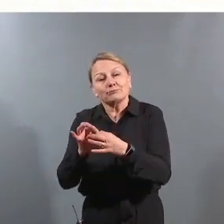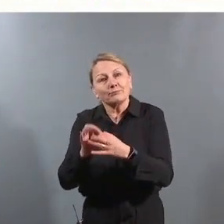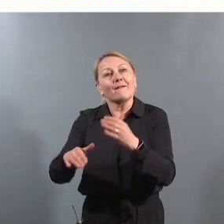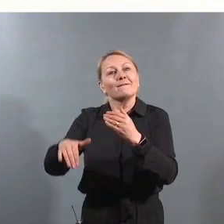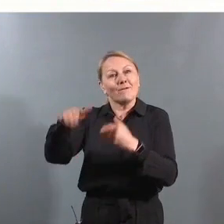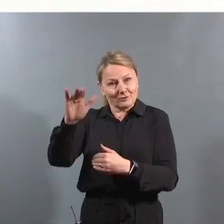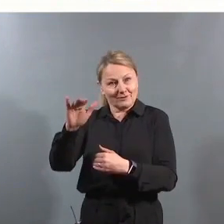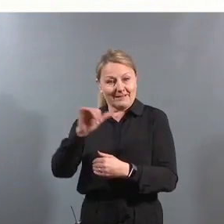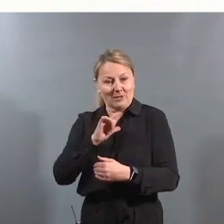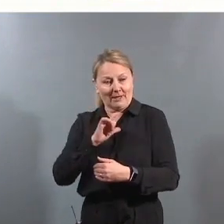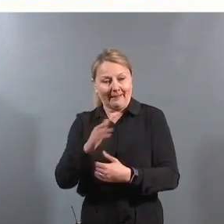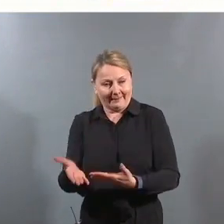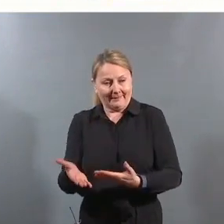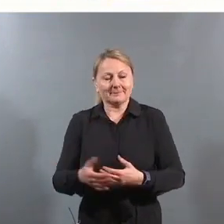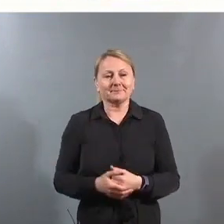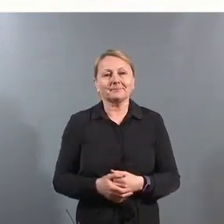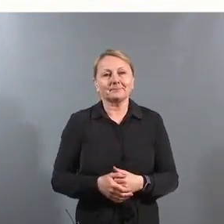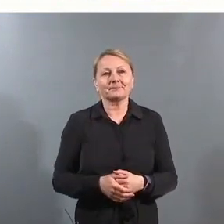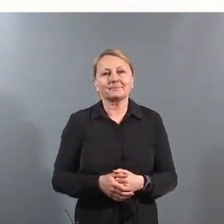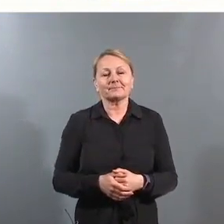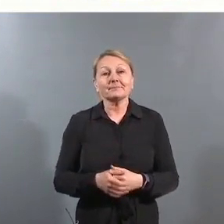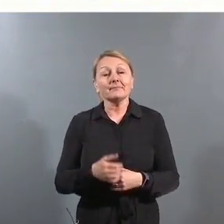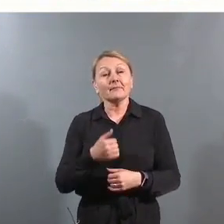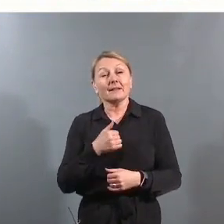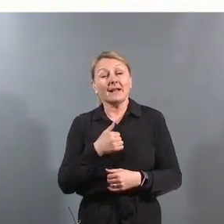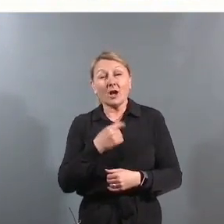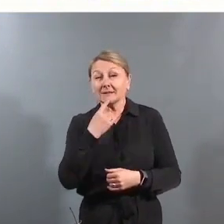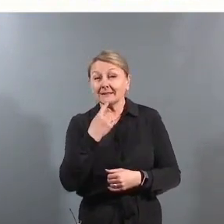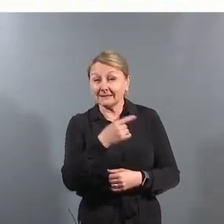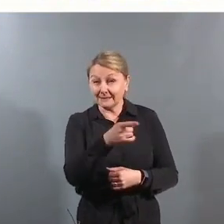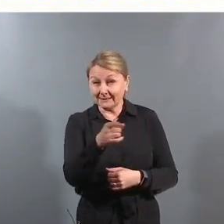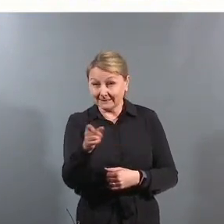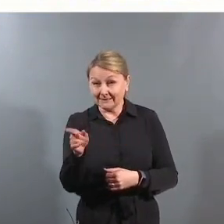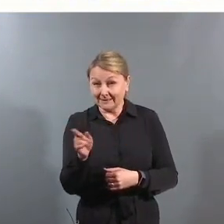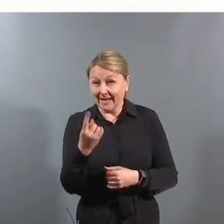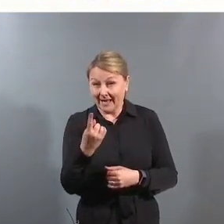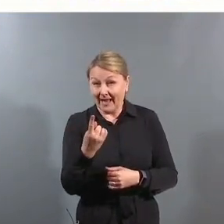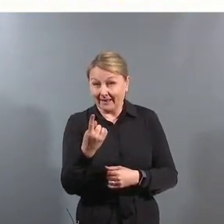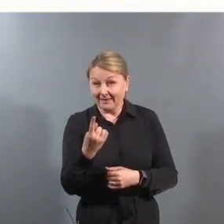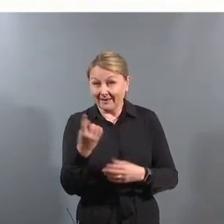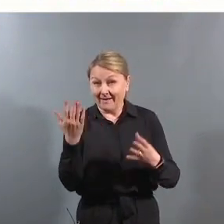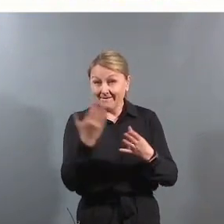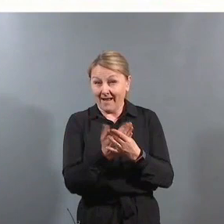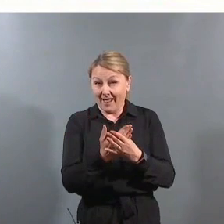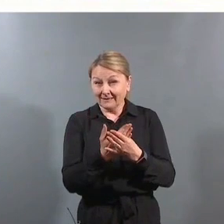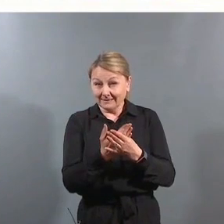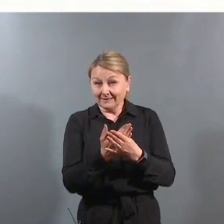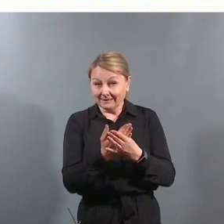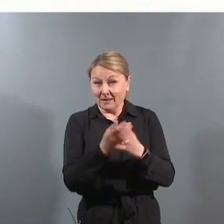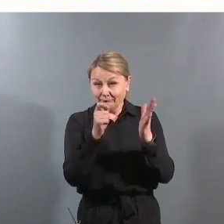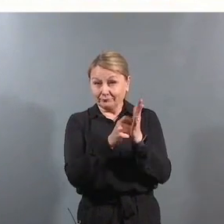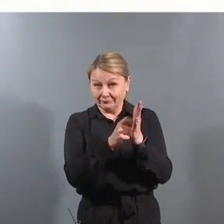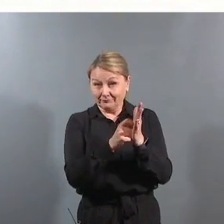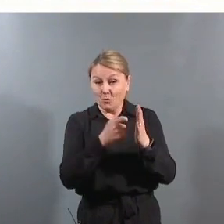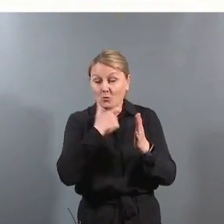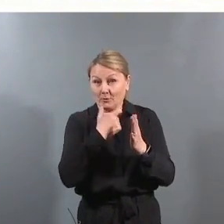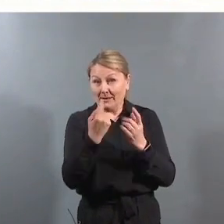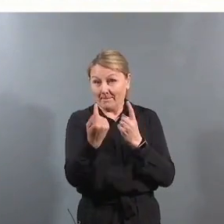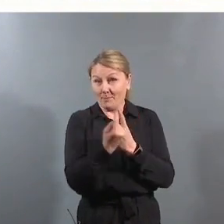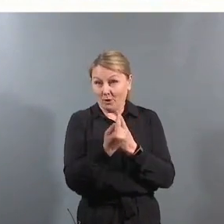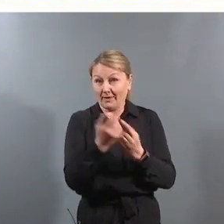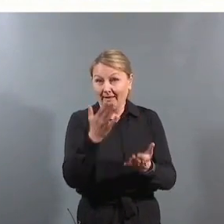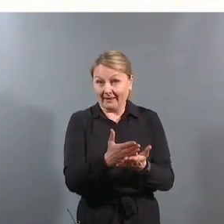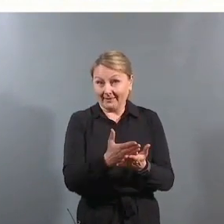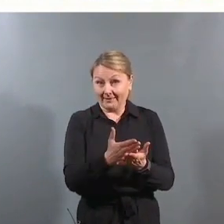voksne som har begått kriminalitet. Og jeg kan si dere at er én fellesnevner for de ungdommene som jeg har møtt i retten,